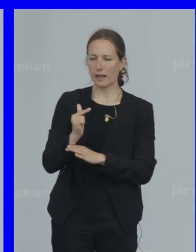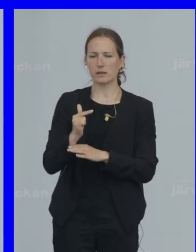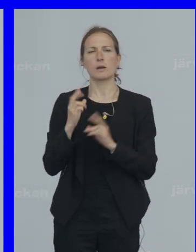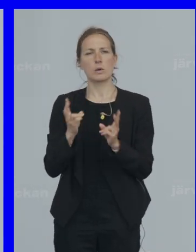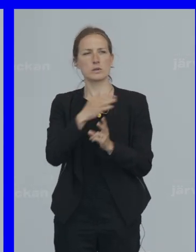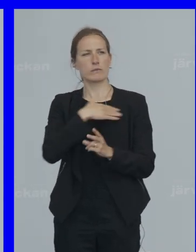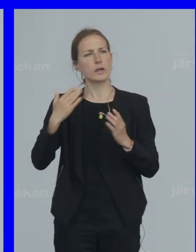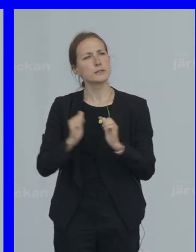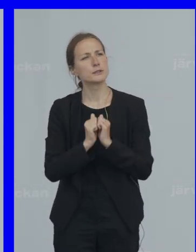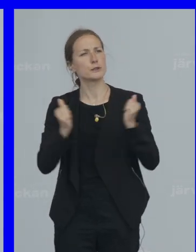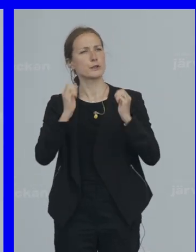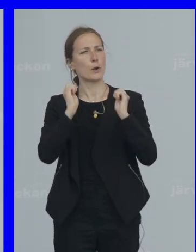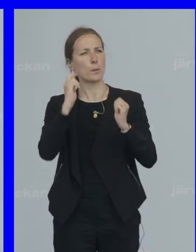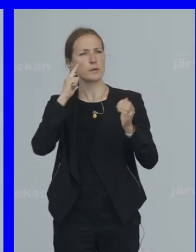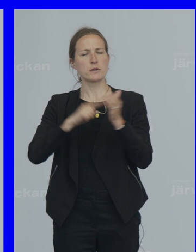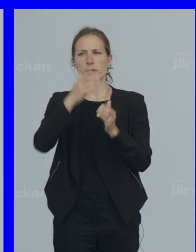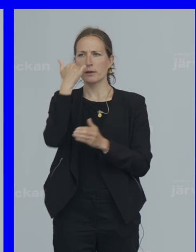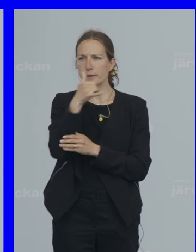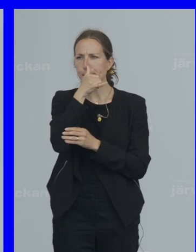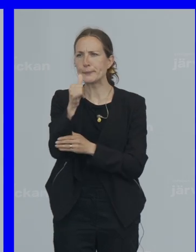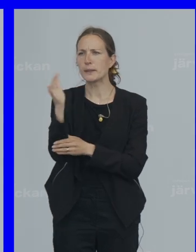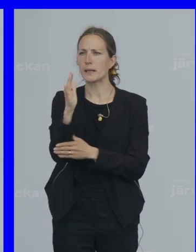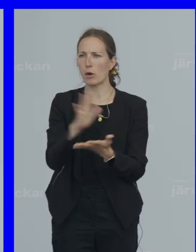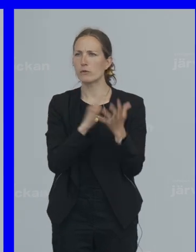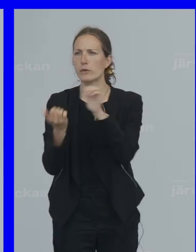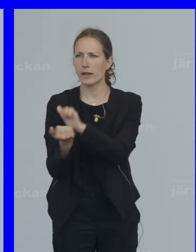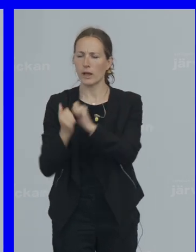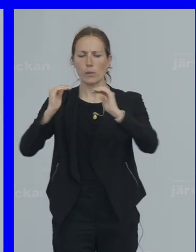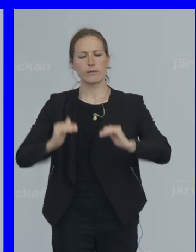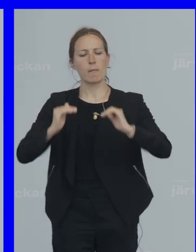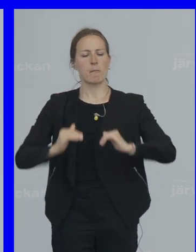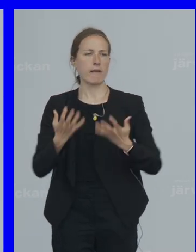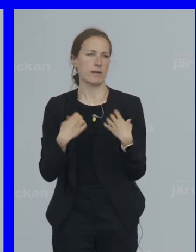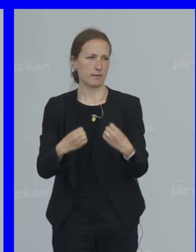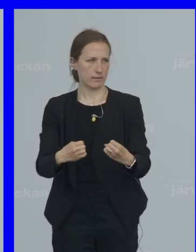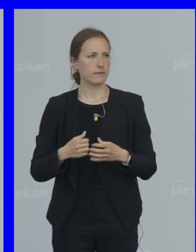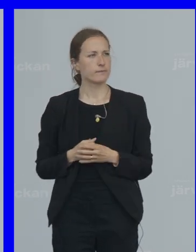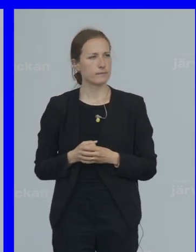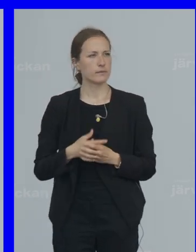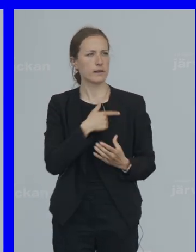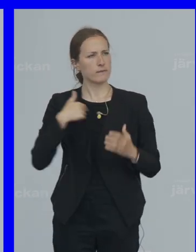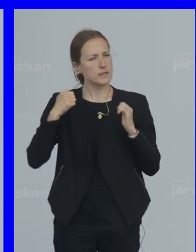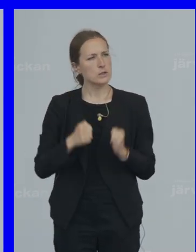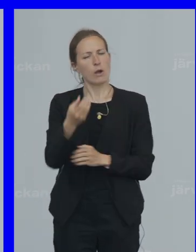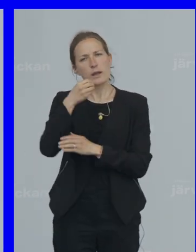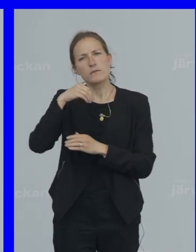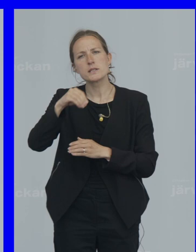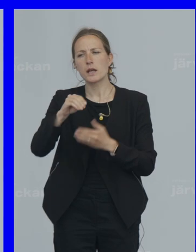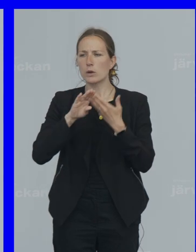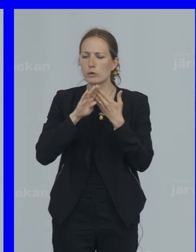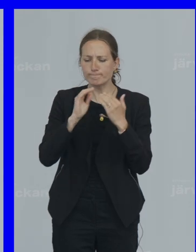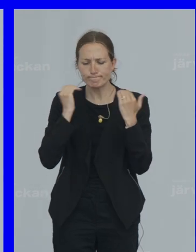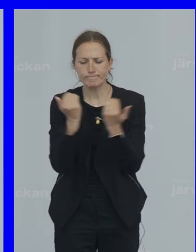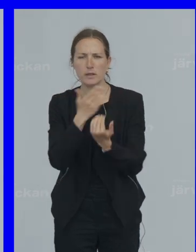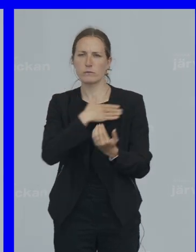största hopp vi har För att hejda klimatförändringarna Och dämpa effekterna Vi ska investera i att skydda Våra